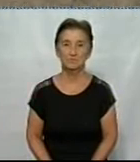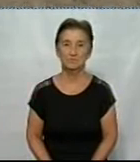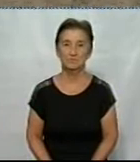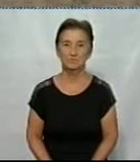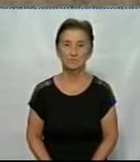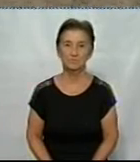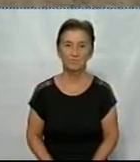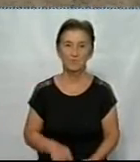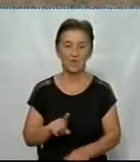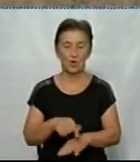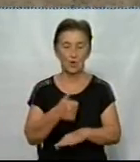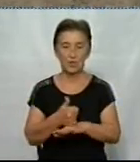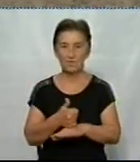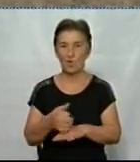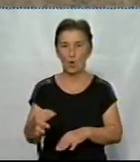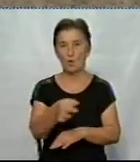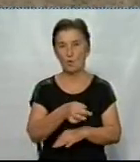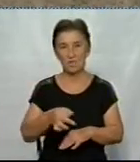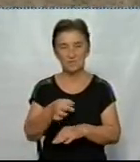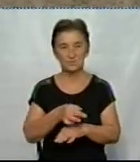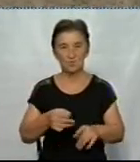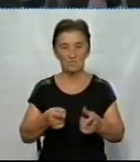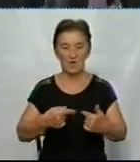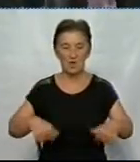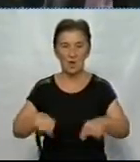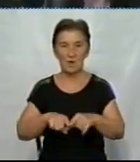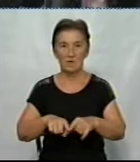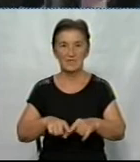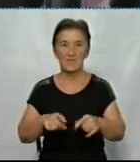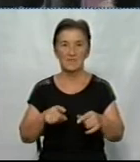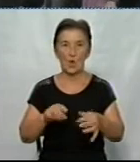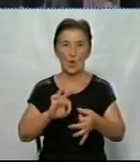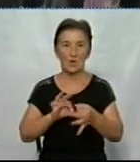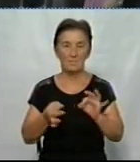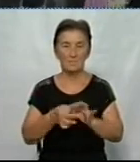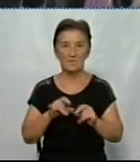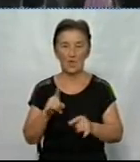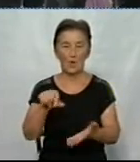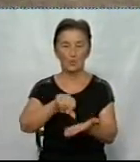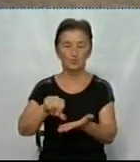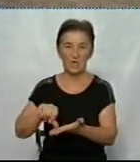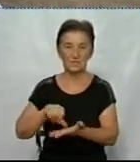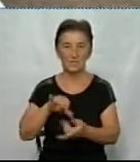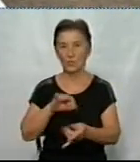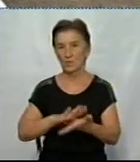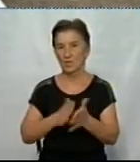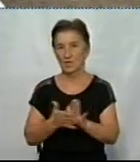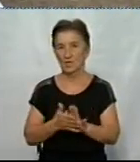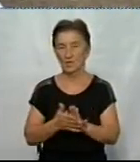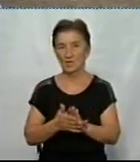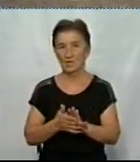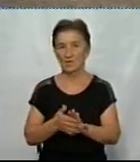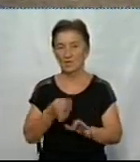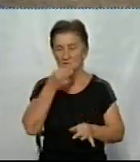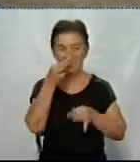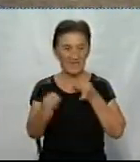Голова обласного відділення Національного олімпійського комітету розповідає про учасників і умови проведення змагань. Відкликнулися дуже